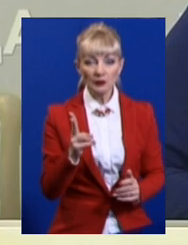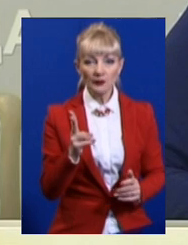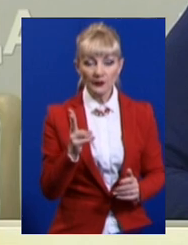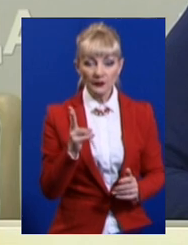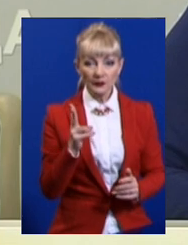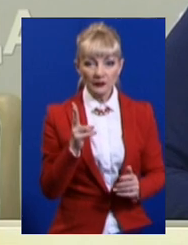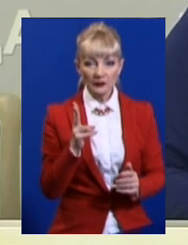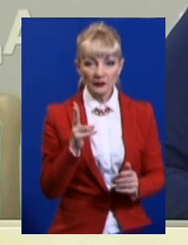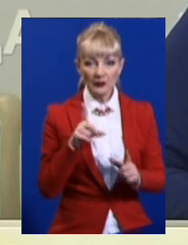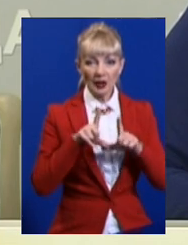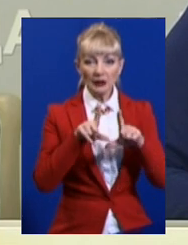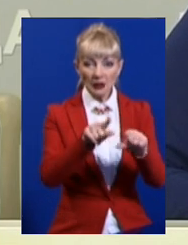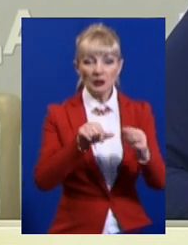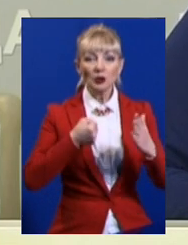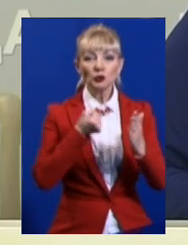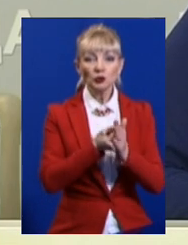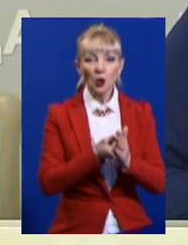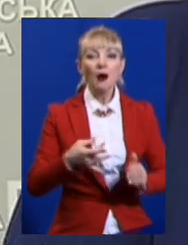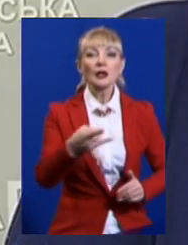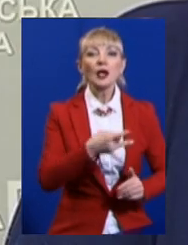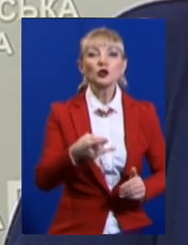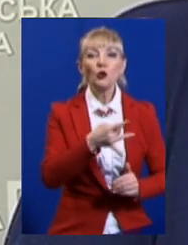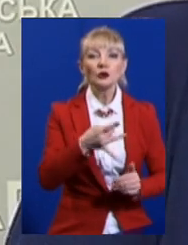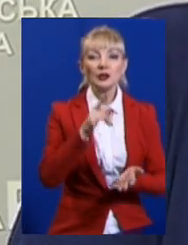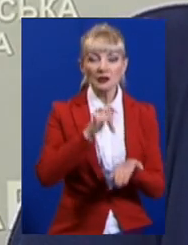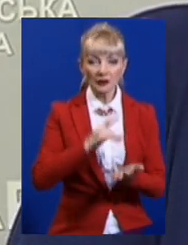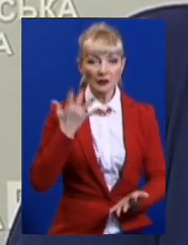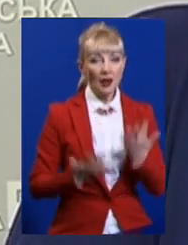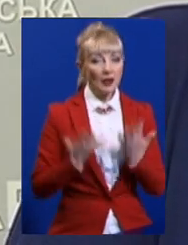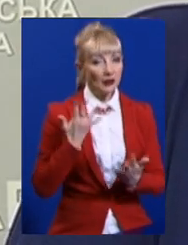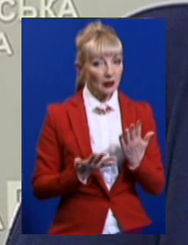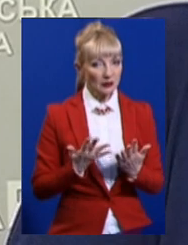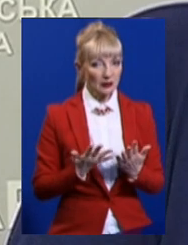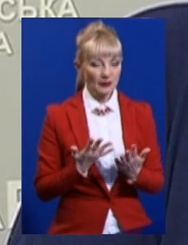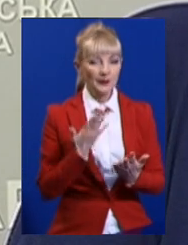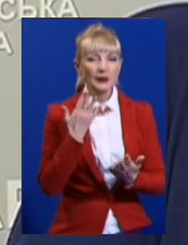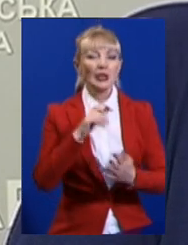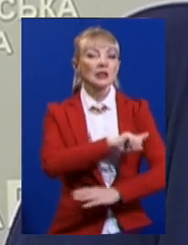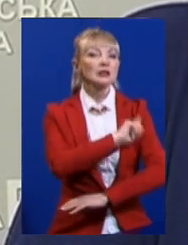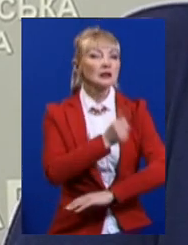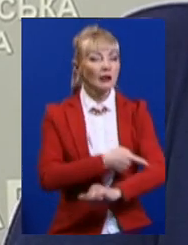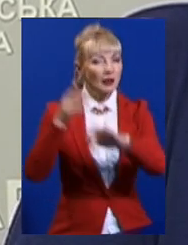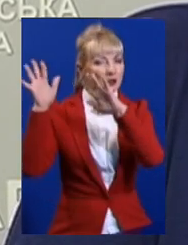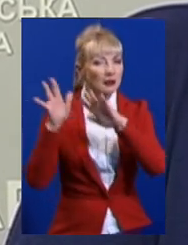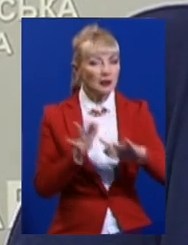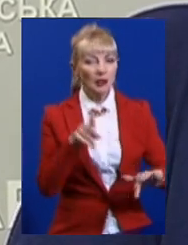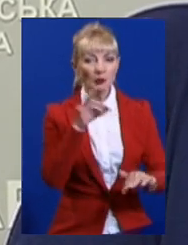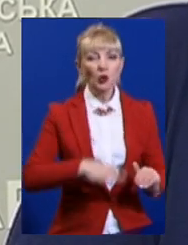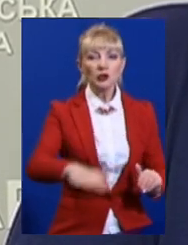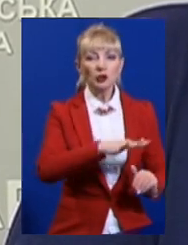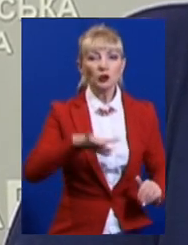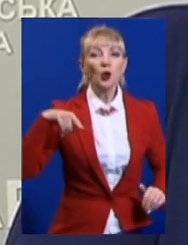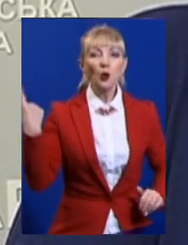до районних центрів. Якщо іде інтенсивний снігопад по території всієї